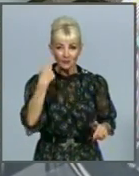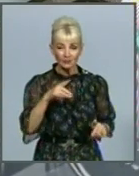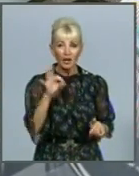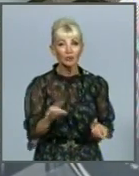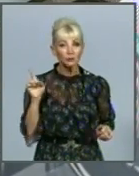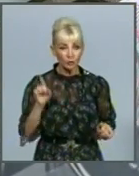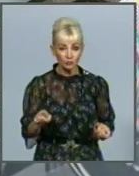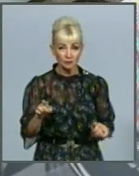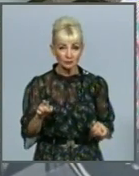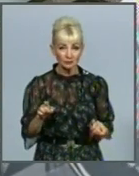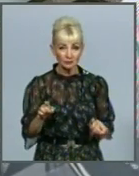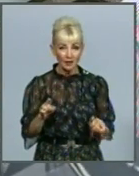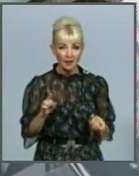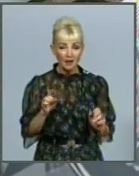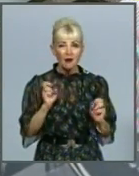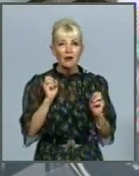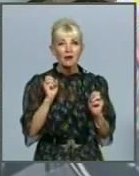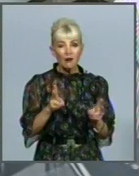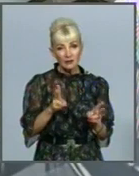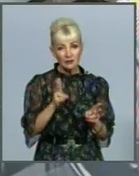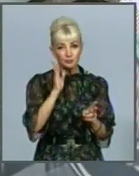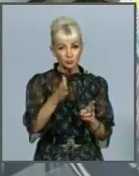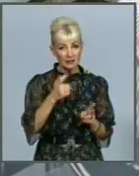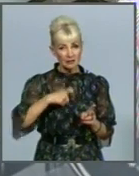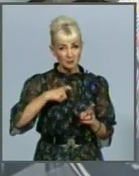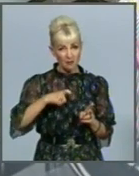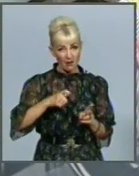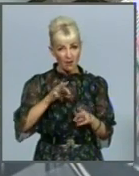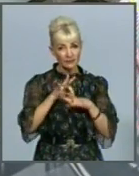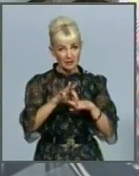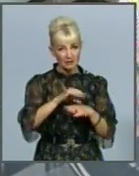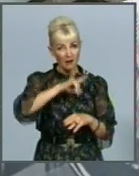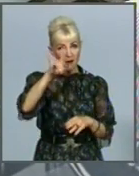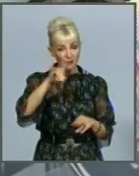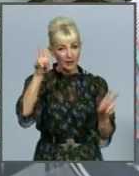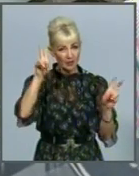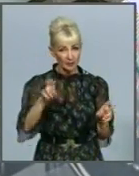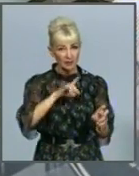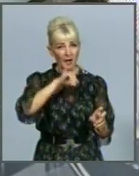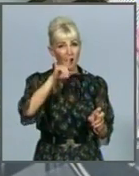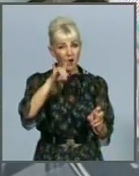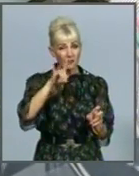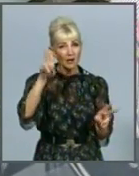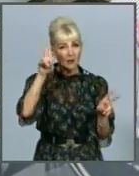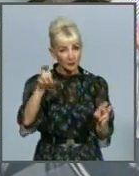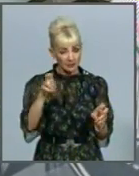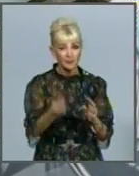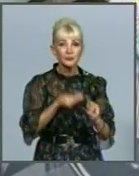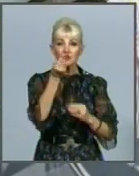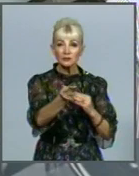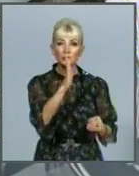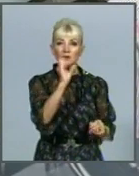тому, як реагує авіакомпанія. Тобто авіакомпанії на сьогоднішній день теж в більшості своїм видають ваучер вам.